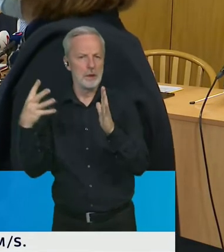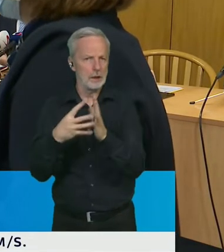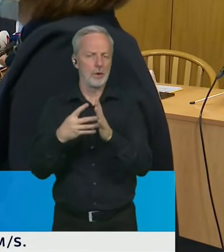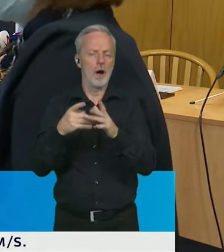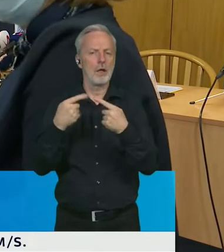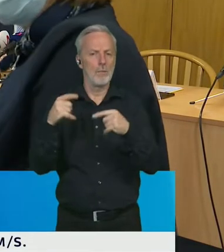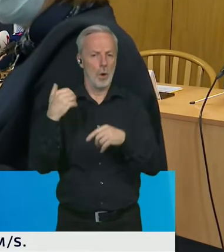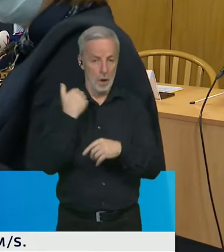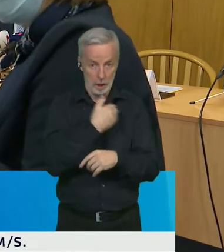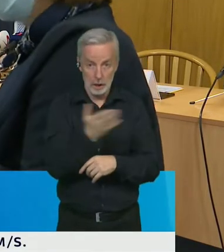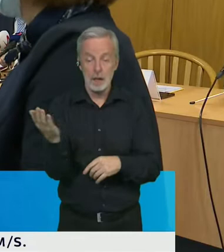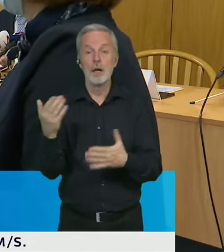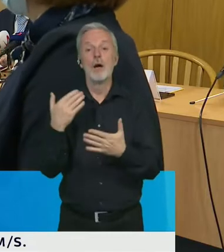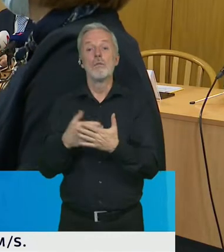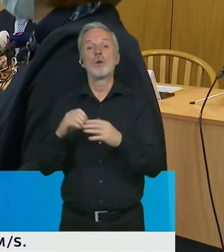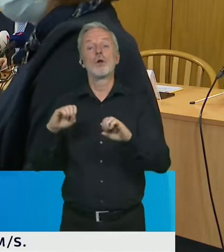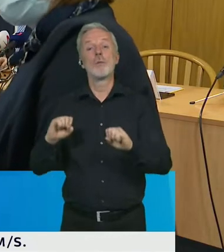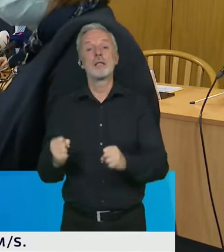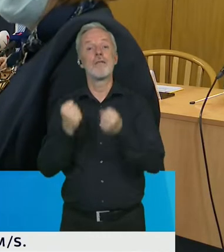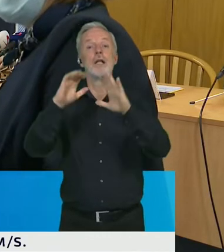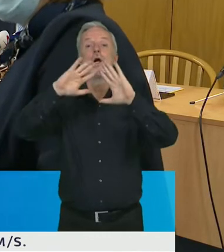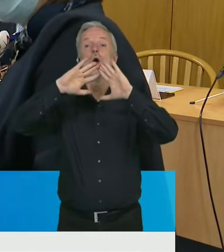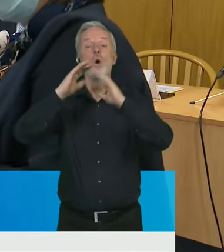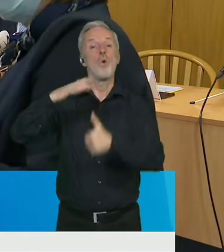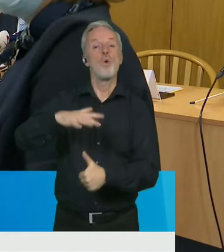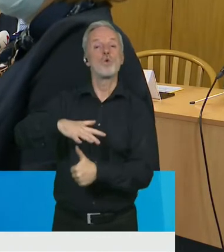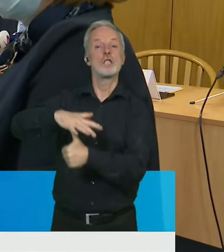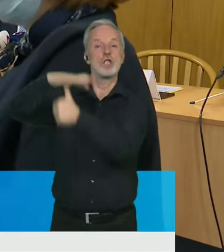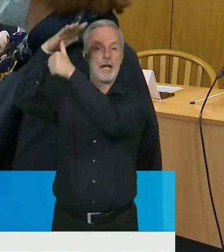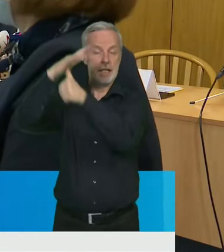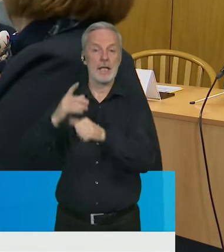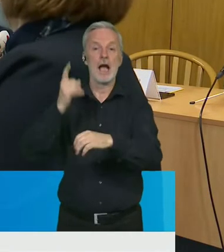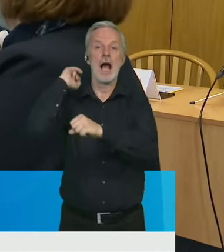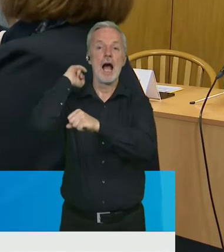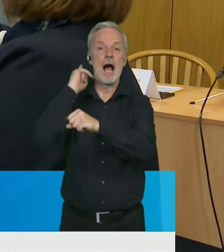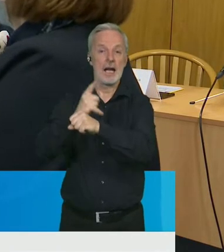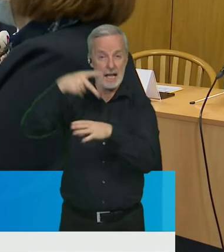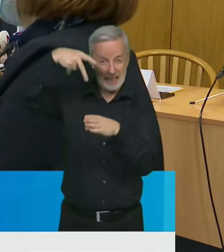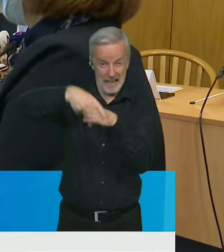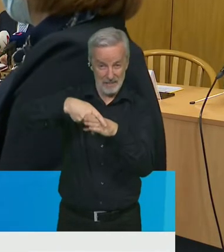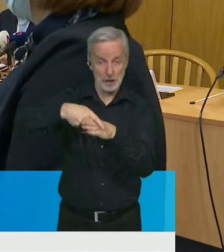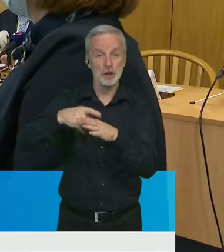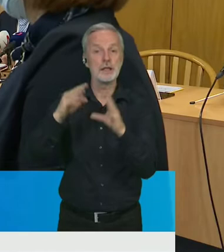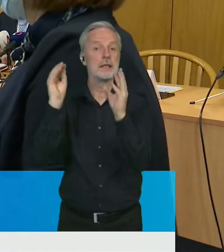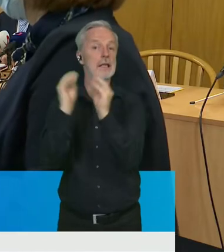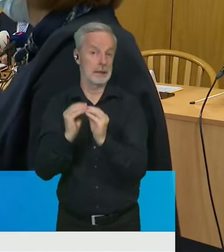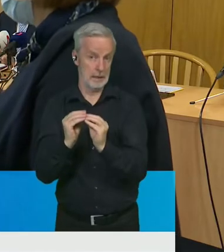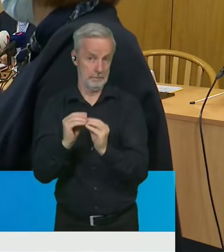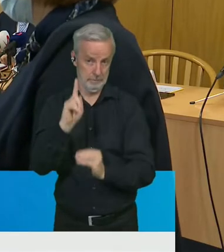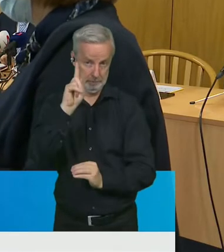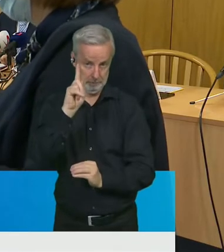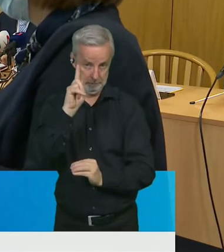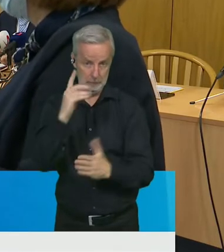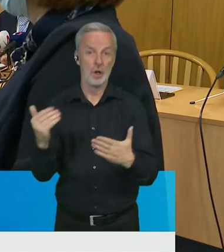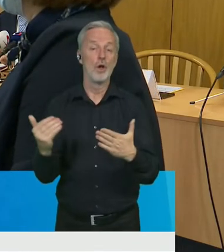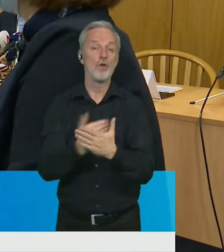zaváděn centrální rezervační systém, což je důležitá informace, která se